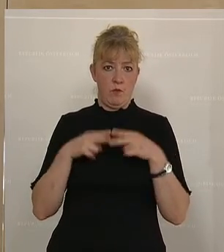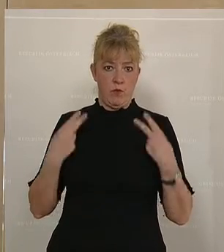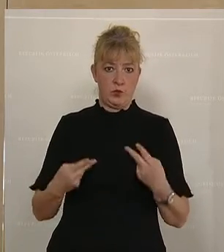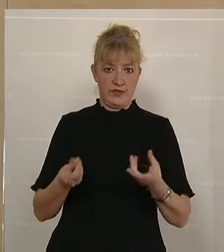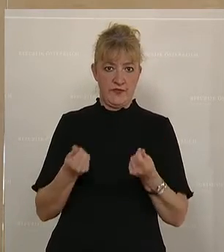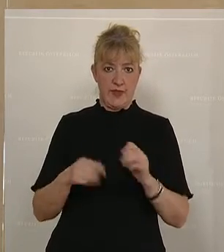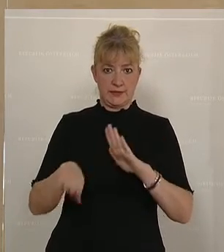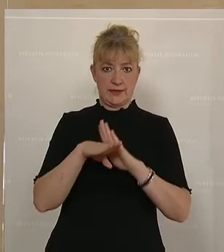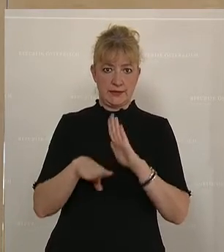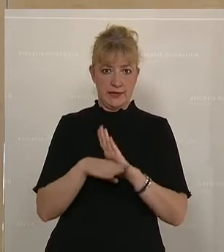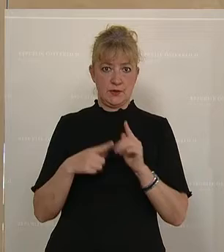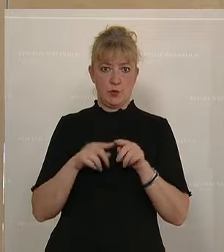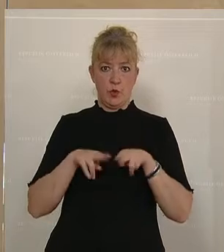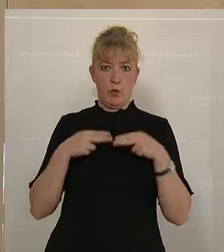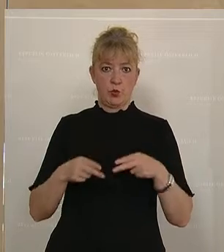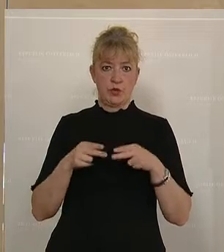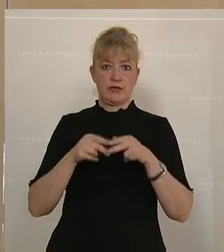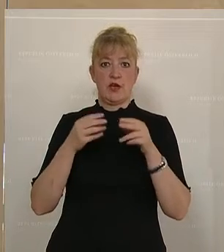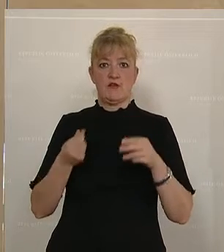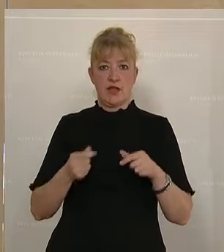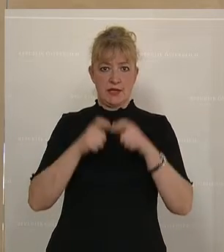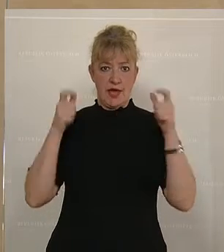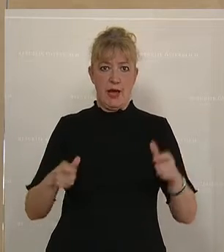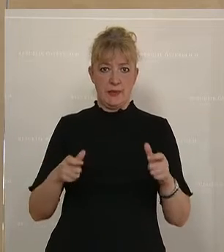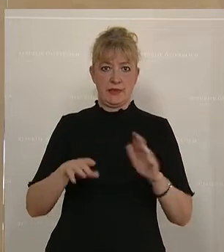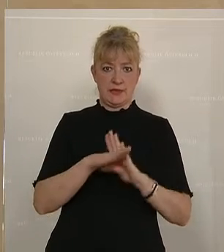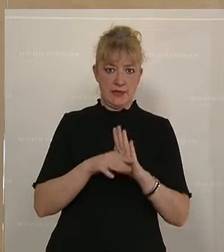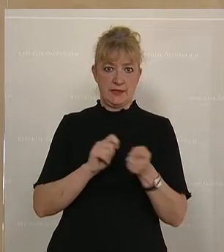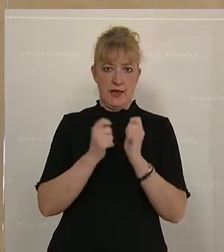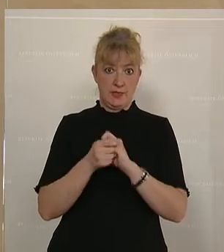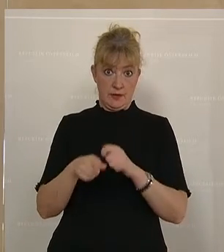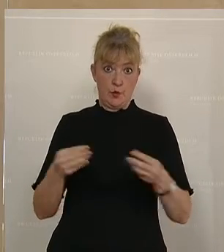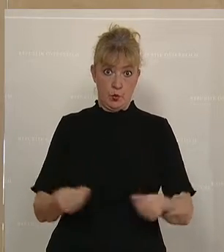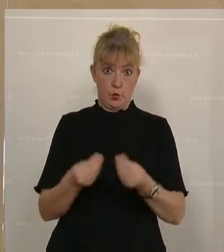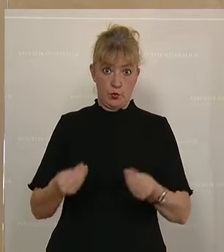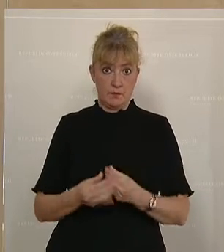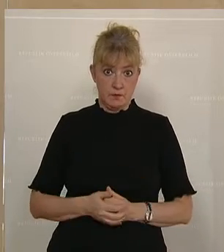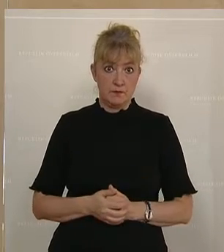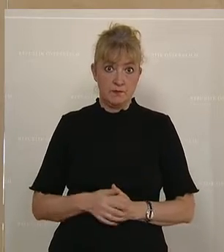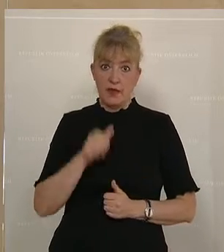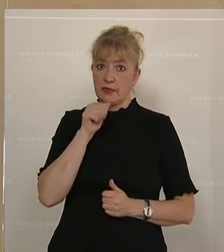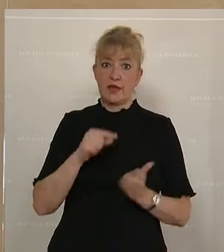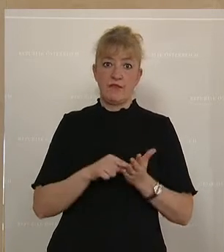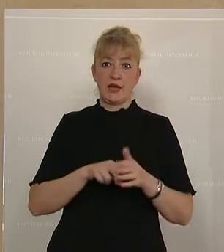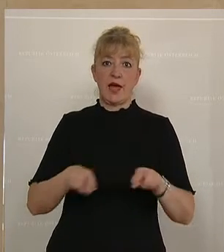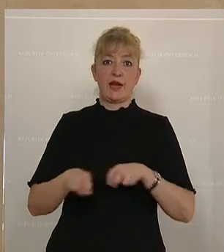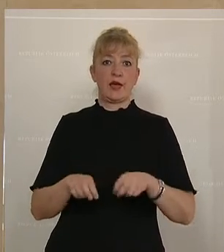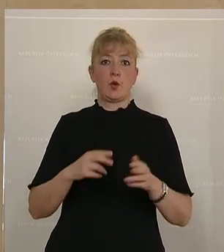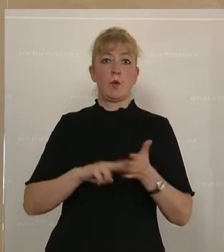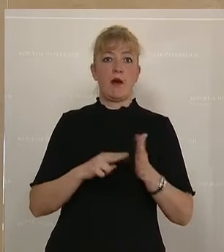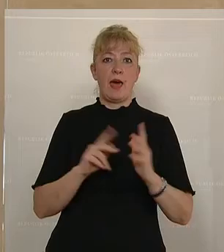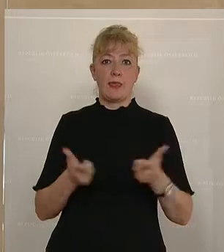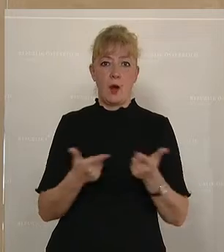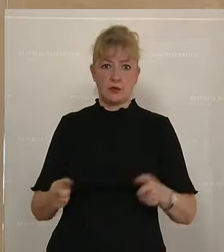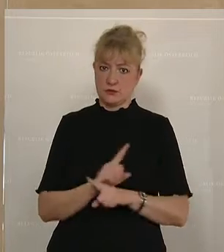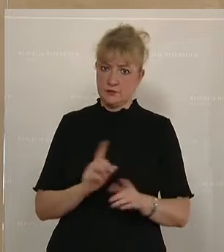Bundesfinanzgesetz und Bundesfinanzrahmengesetz hier ändern. Das ist der Grund. Und nicht, weil die Regierung planlos ist. Ich